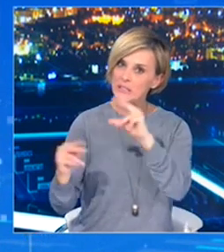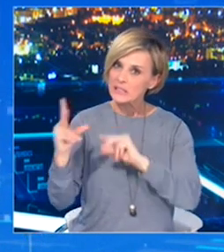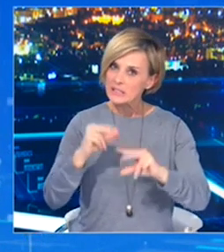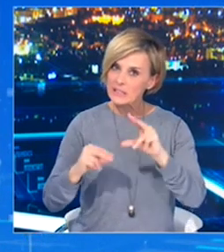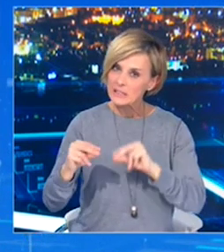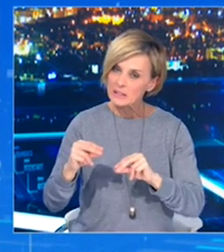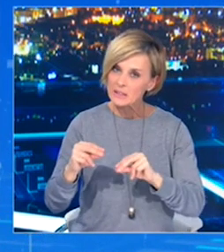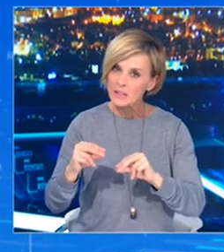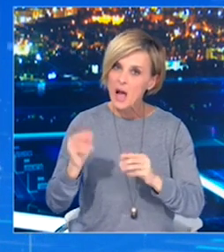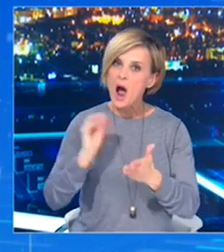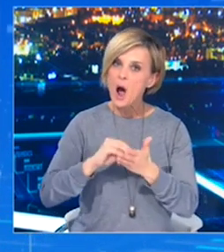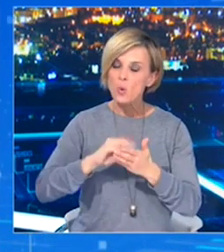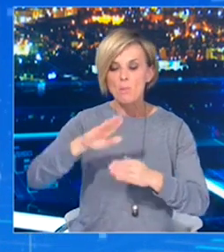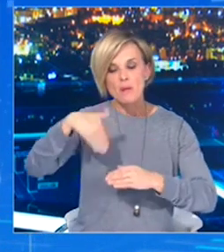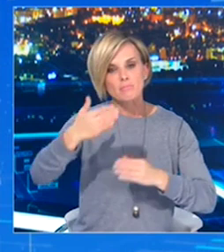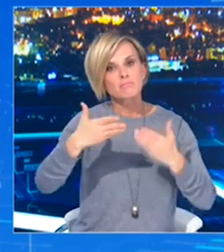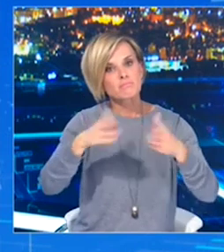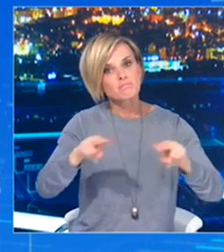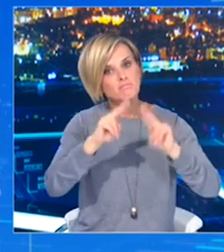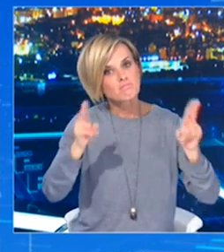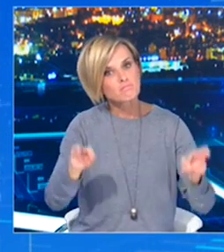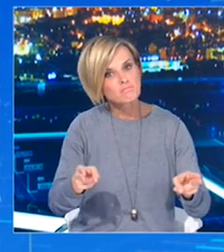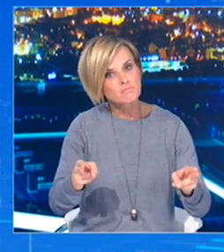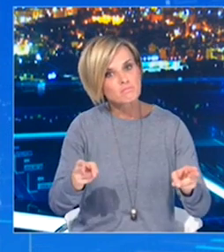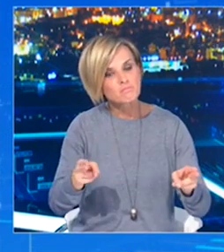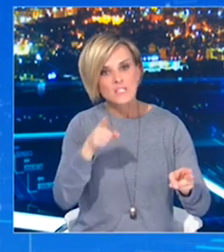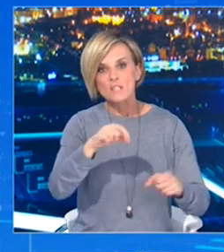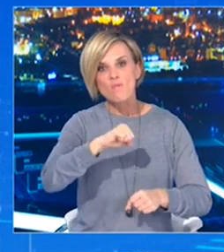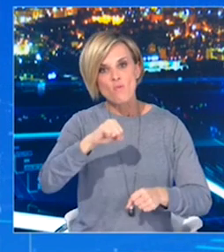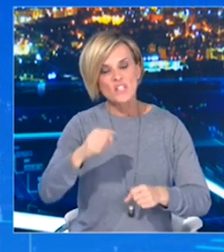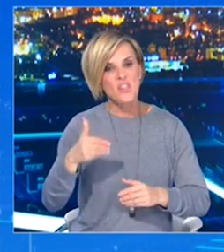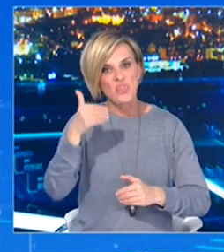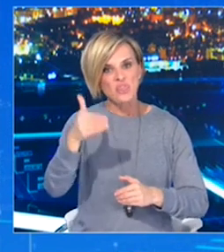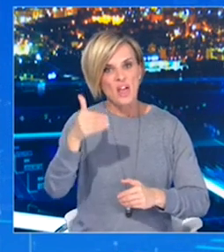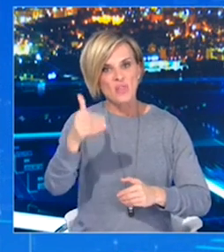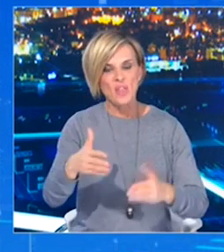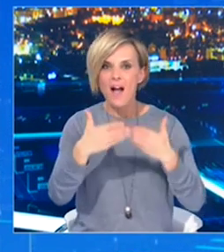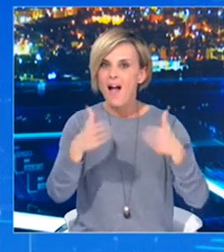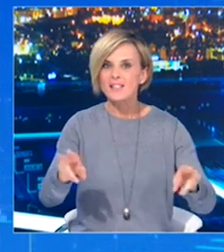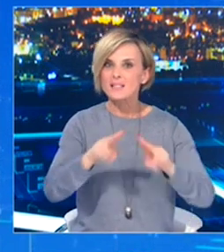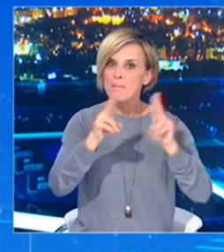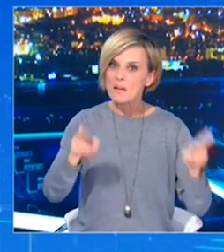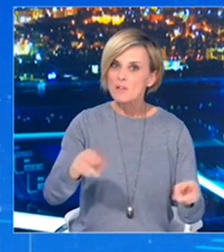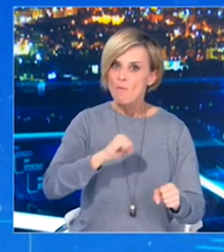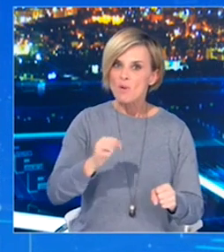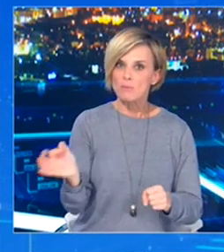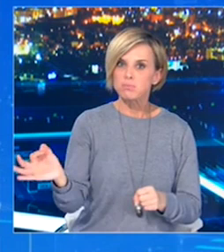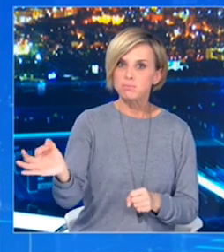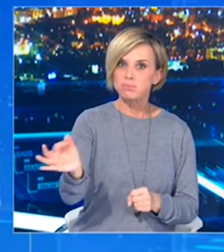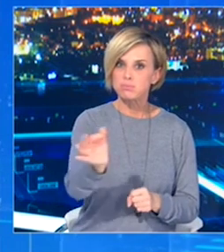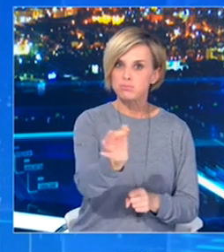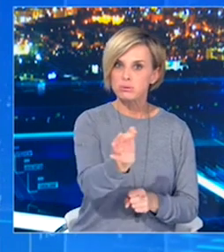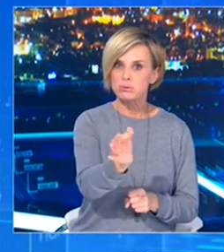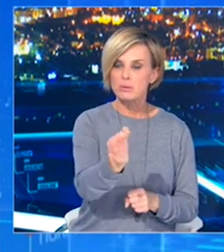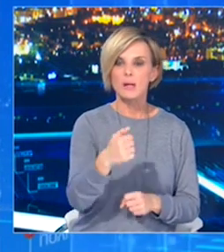τομέων, υπάρχει πιθανό ρίσκος στην επαναλειτουργία των καταστημάτων λιανικής. Ακόμη σήμερα έγινε γνωστό ότι θα φτάσει συγκεκριμένους